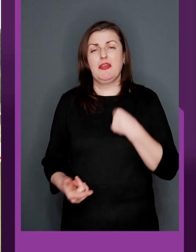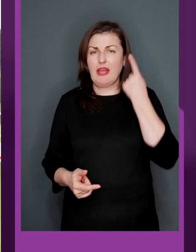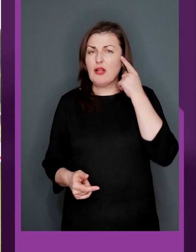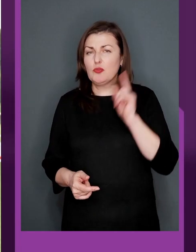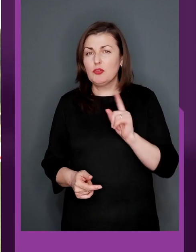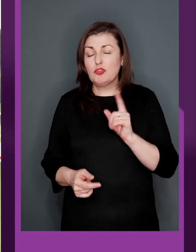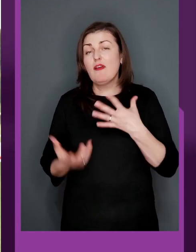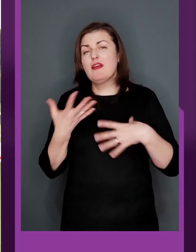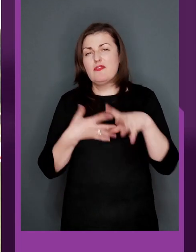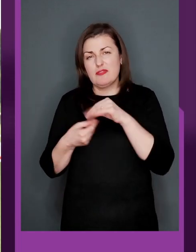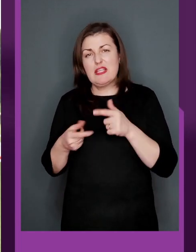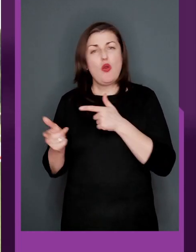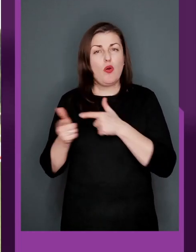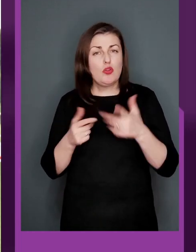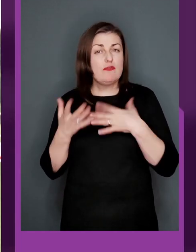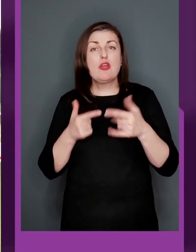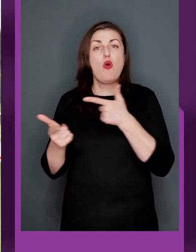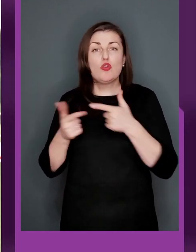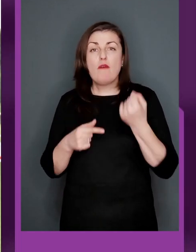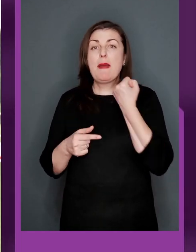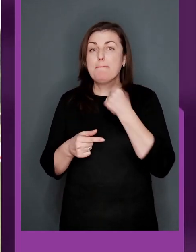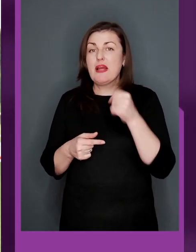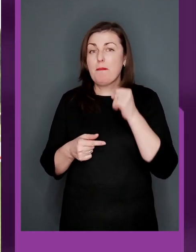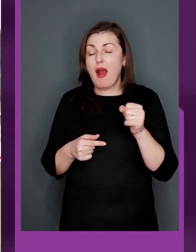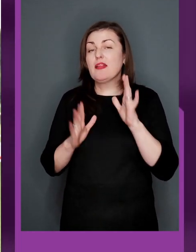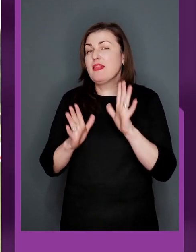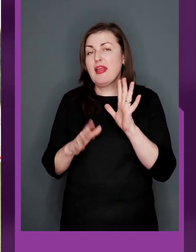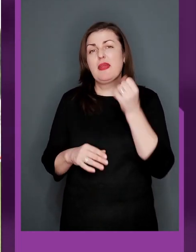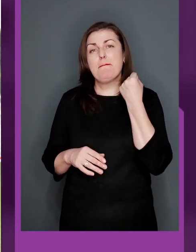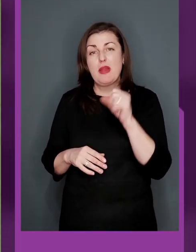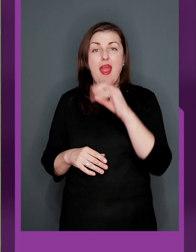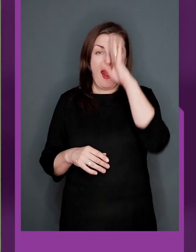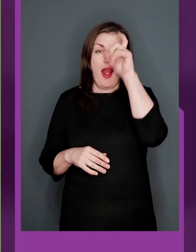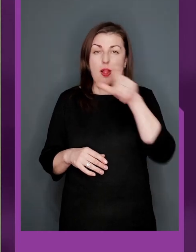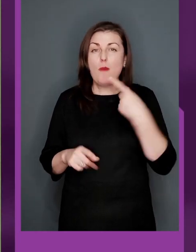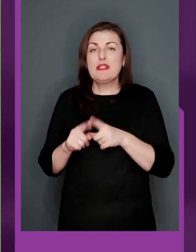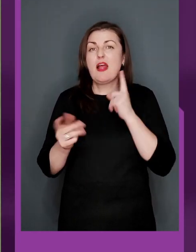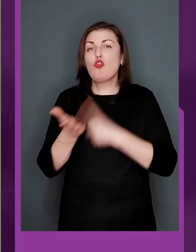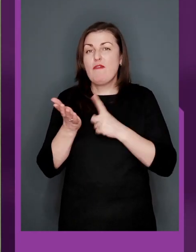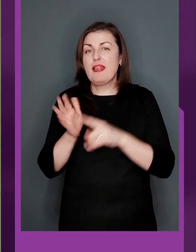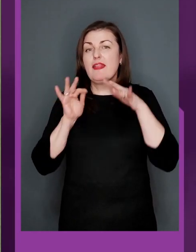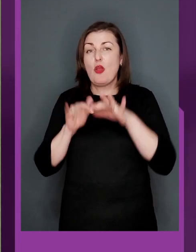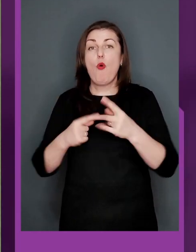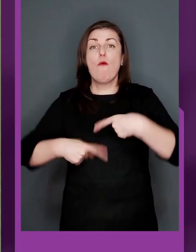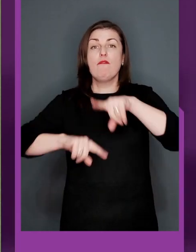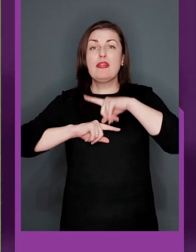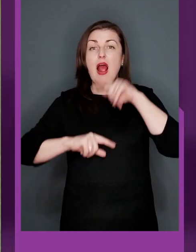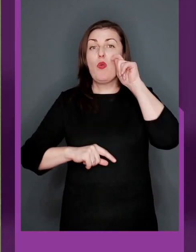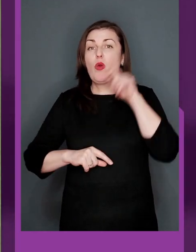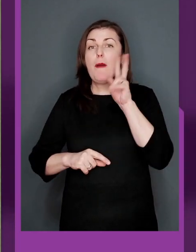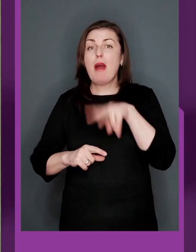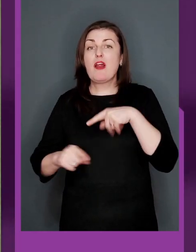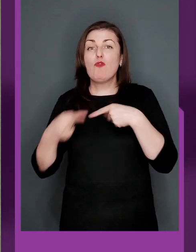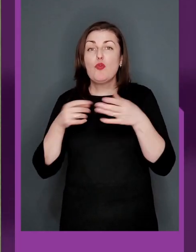Ми, я думаю, що всі готові. Всі готові перемагати, тільки перемога. І хлопці це довели діло. У фіналі